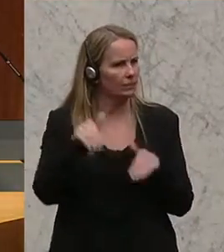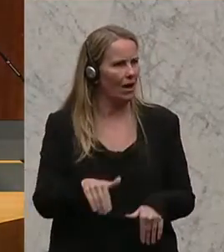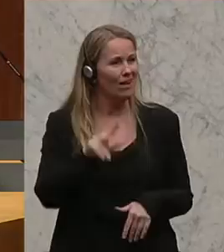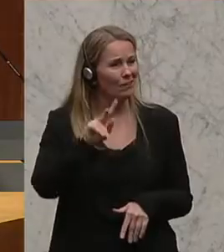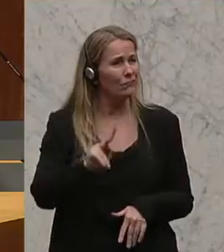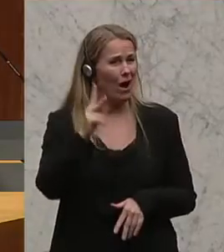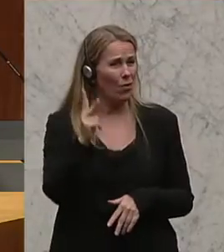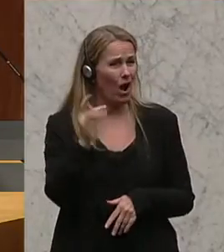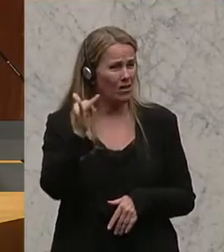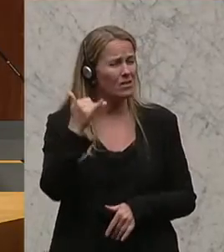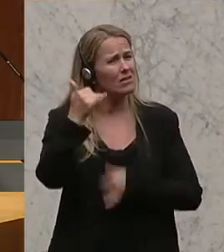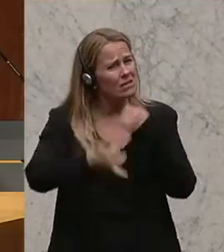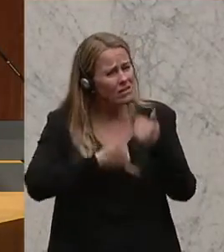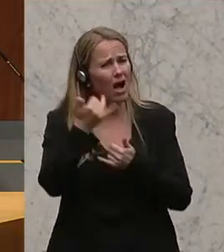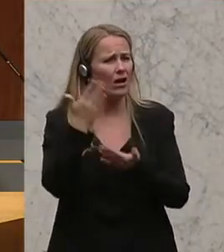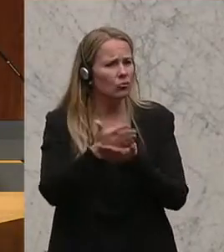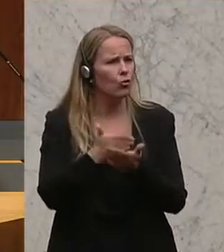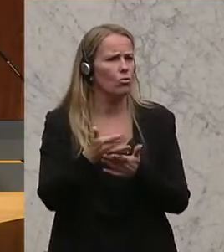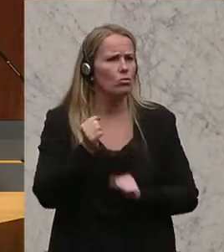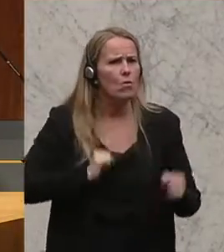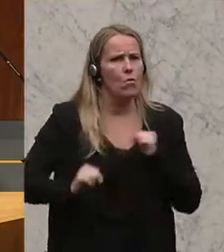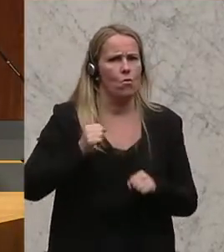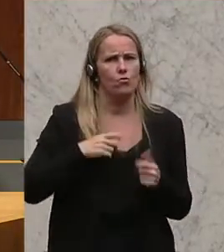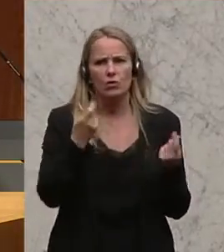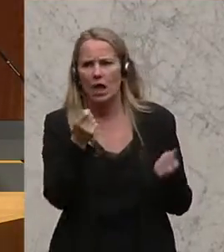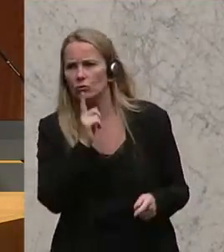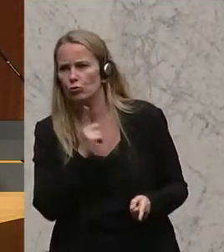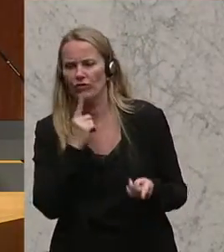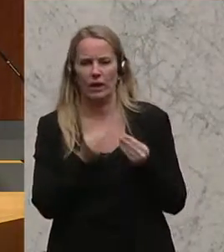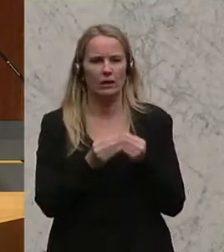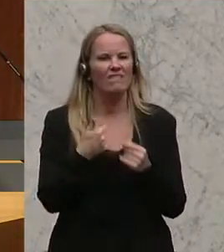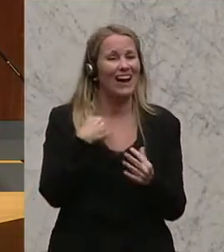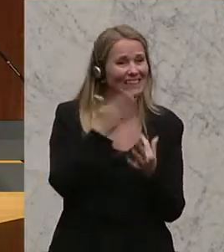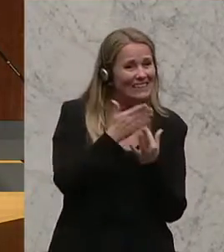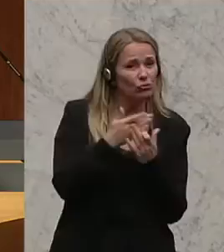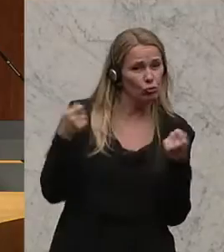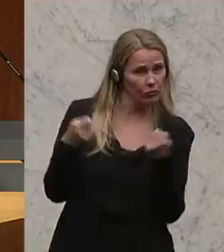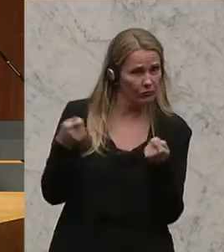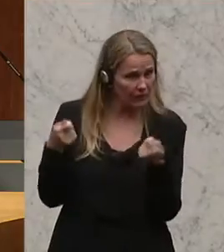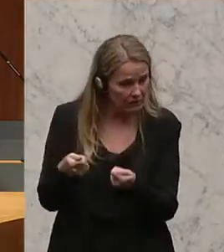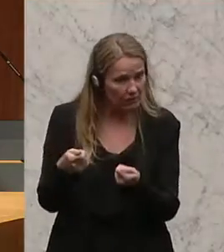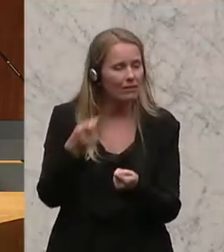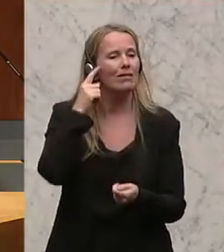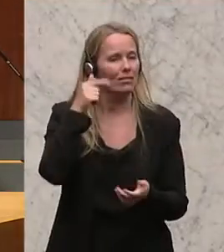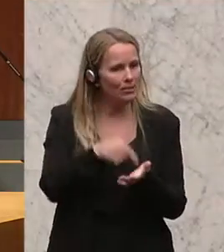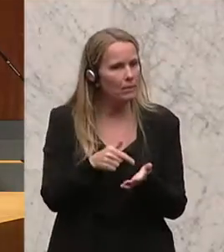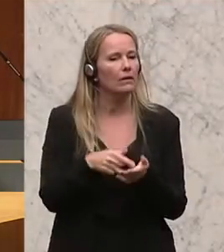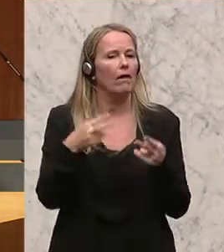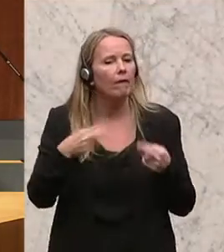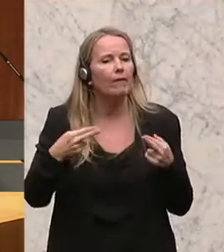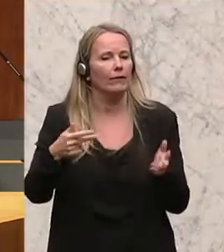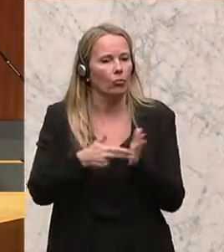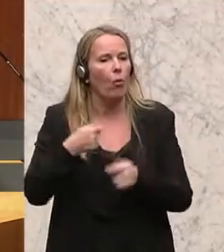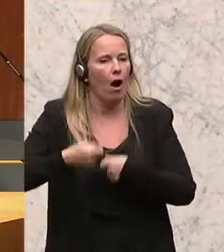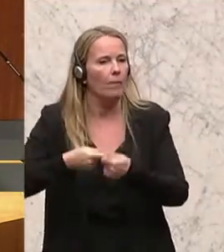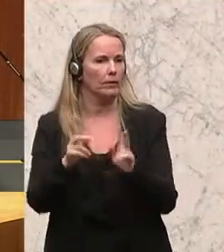ist seit Jahren in finanziellen Nöten. Es hat eine Zwischenfinanzierung gegeben, damit er überhaupt operativ